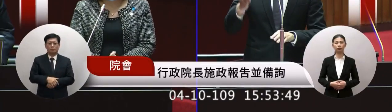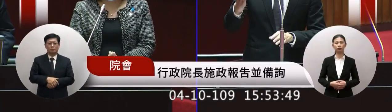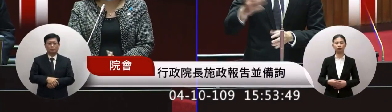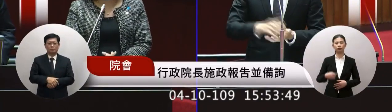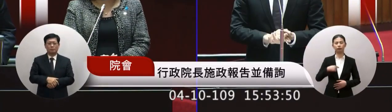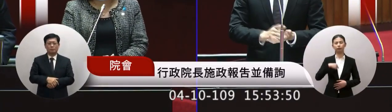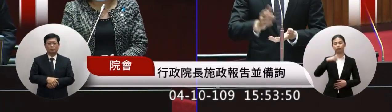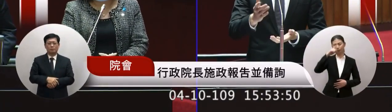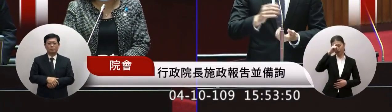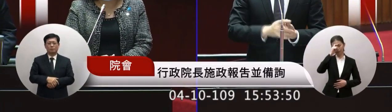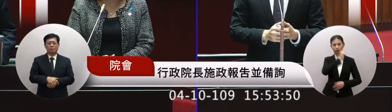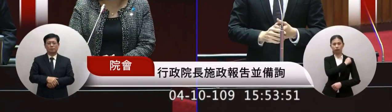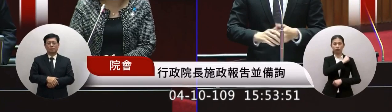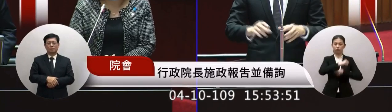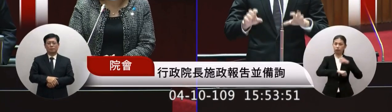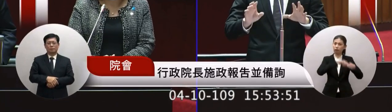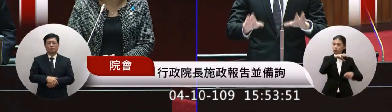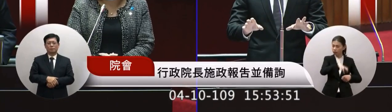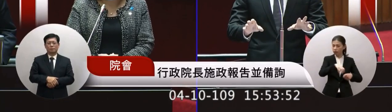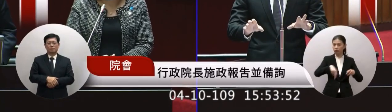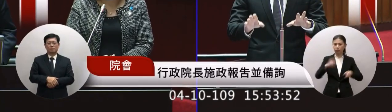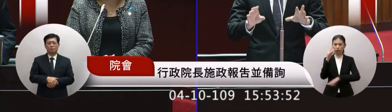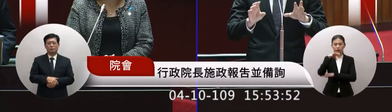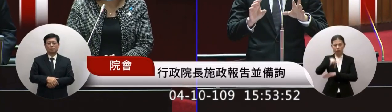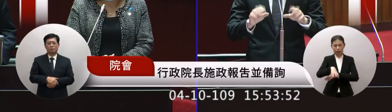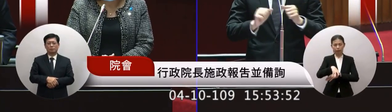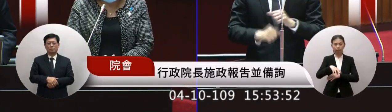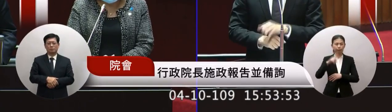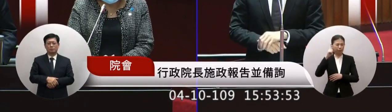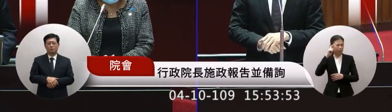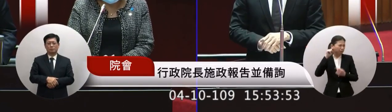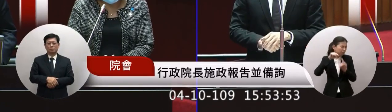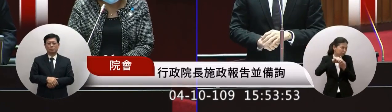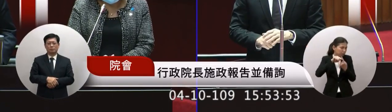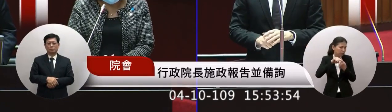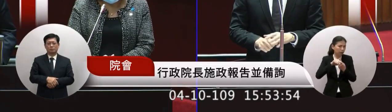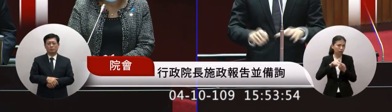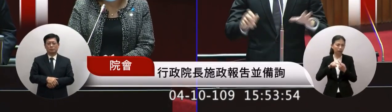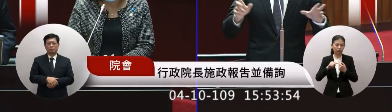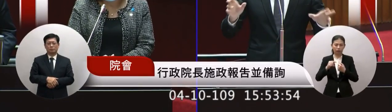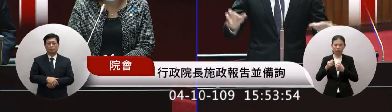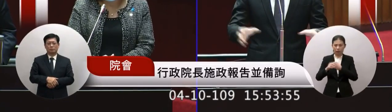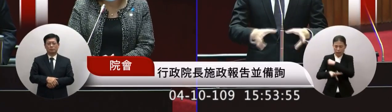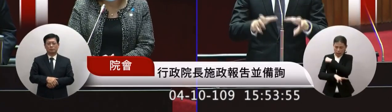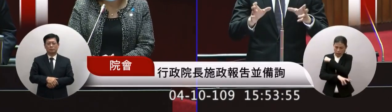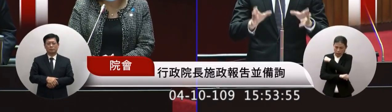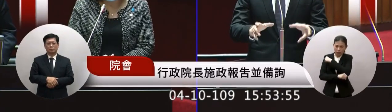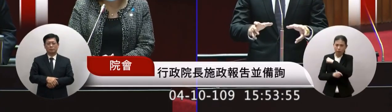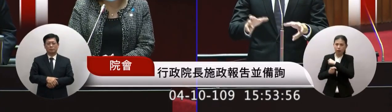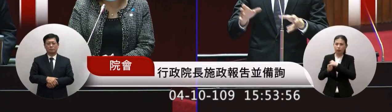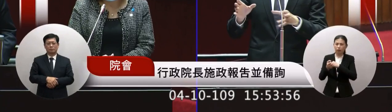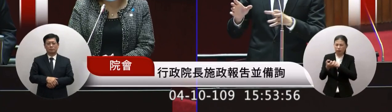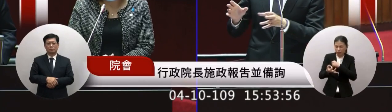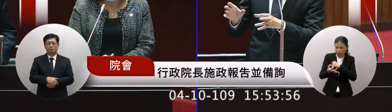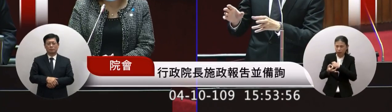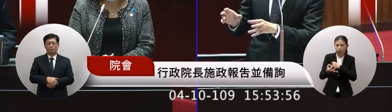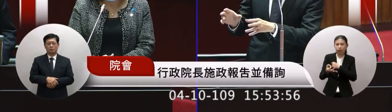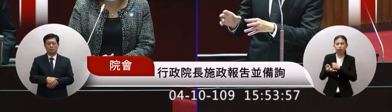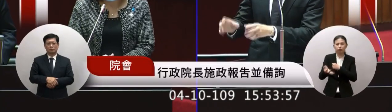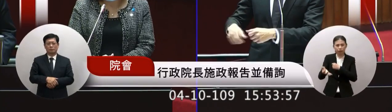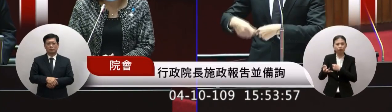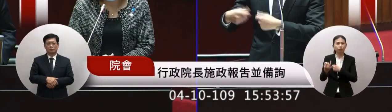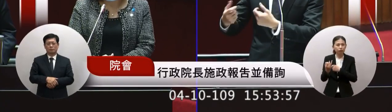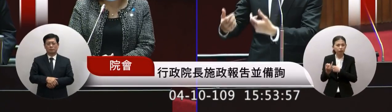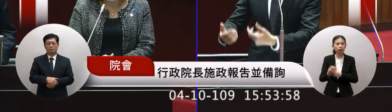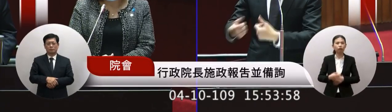願望說老闆部也跟行政委這裡可以去研究譬如說最多的保障去埠看有法度最多的保